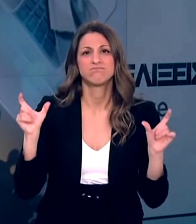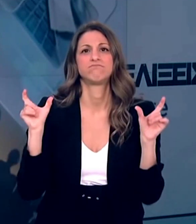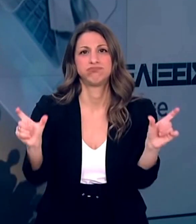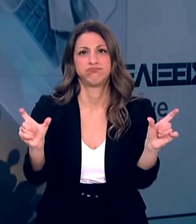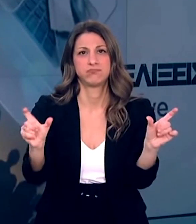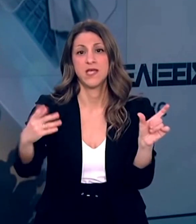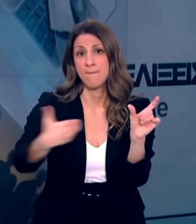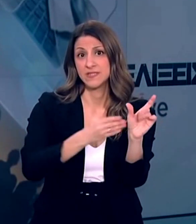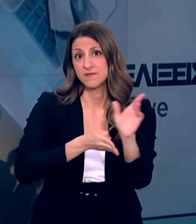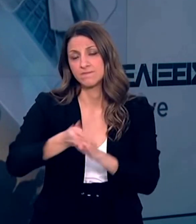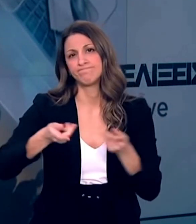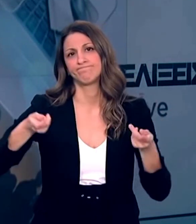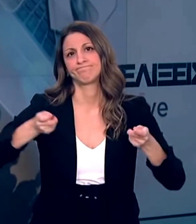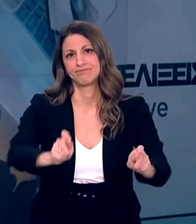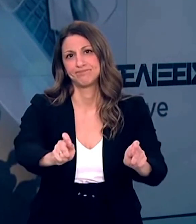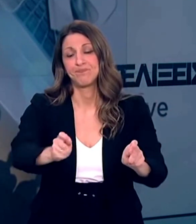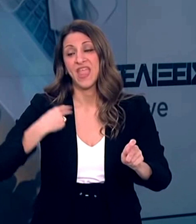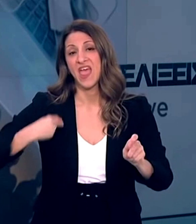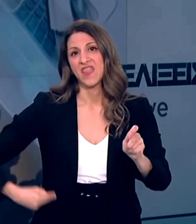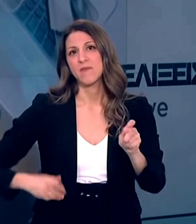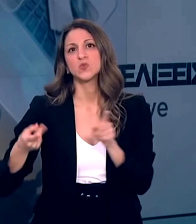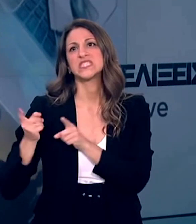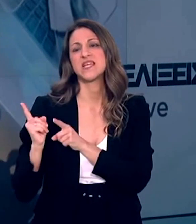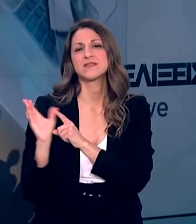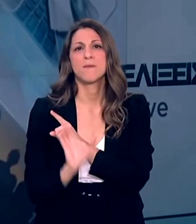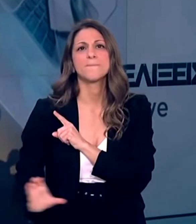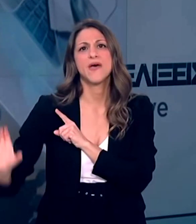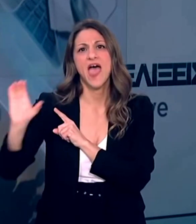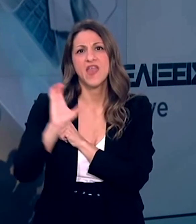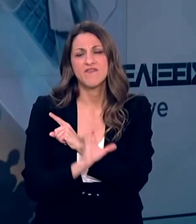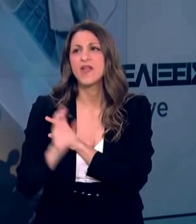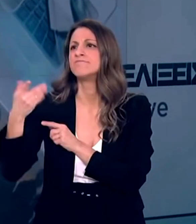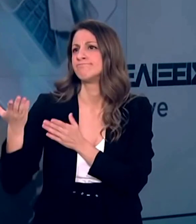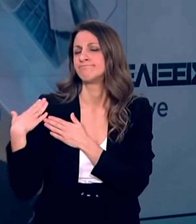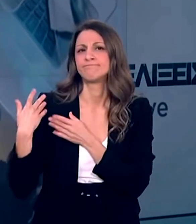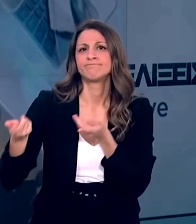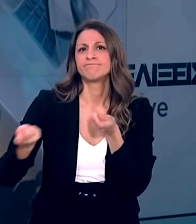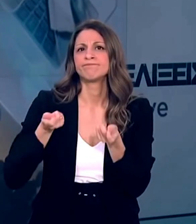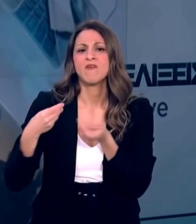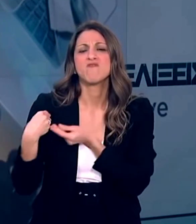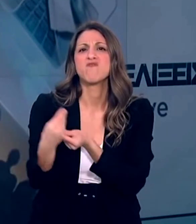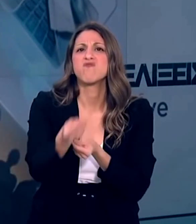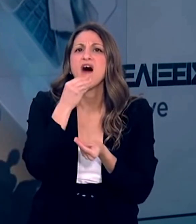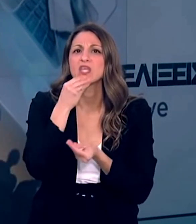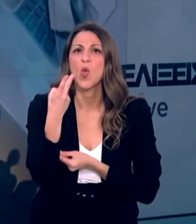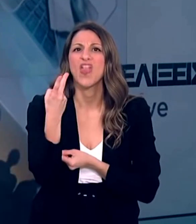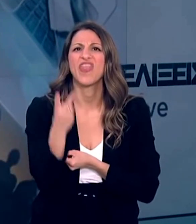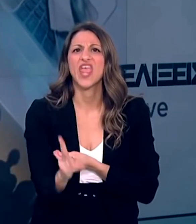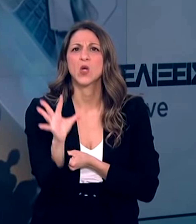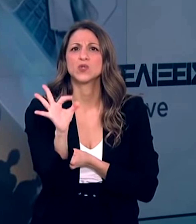περιοχή. Ο Δήμος, σε συνεννόηση με την Περιφέρεια, θα εξασφαλίσει την τροφοδοσία των 250 κατοίκων που κατοικούν στα δύο χωριά.